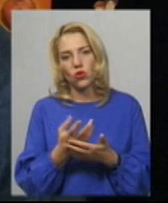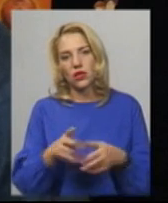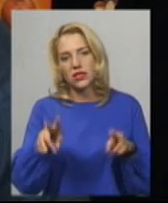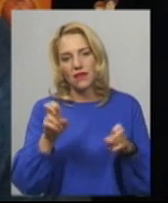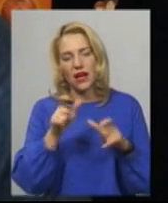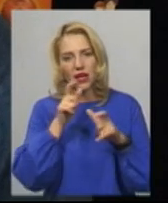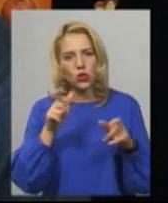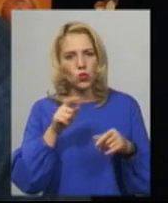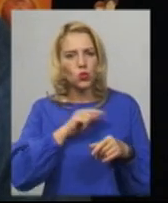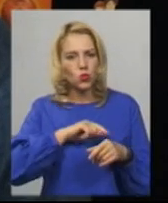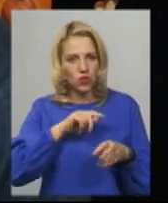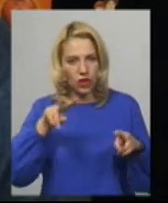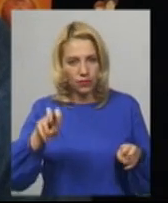душі».